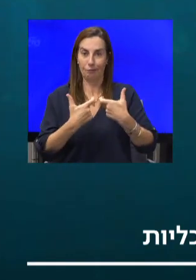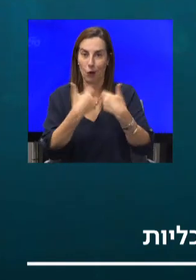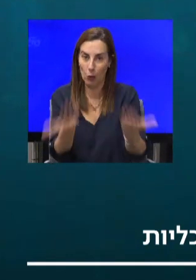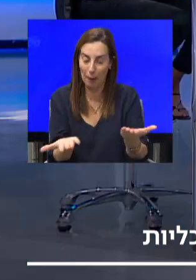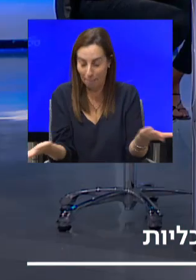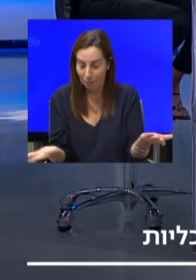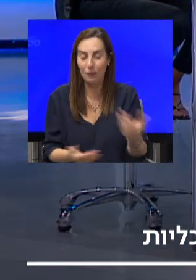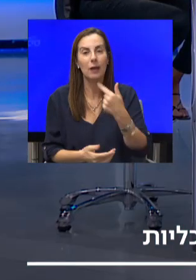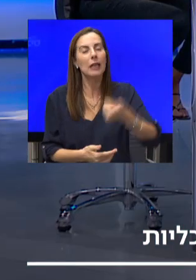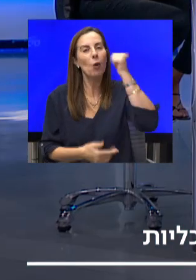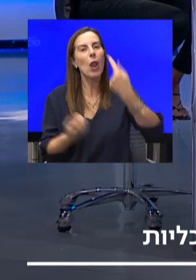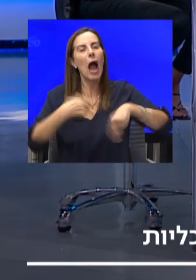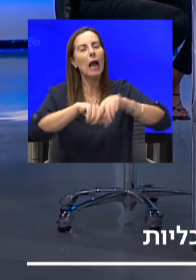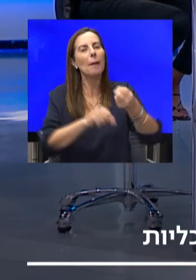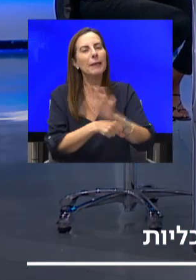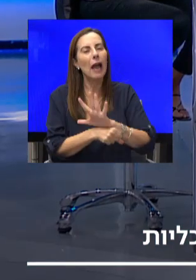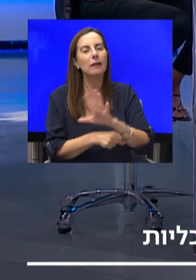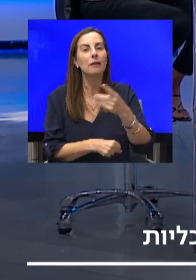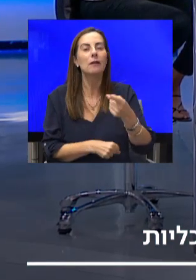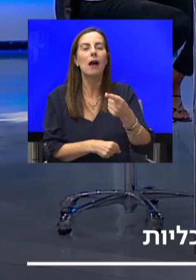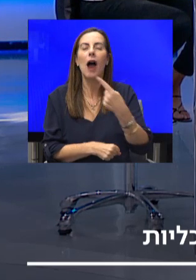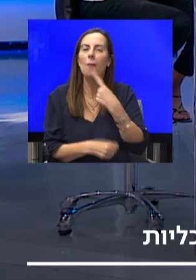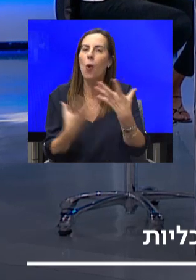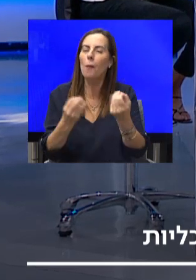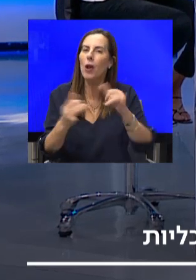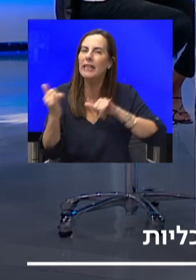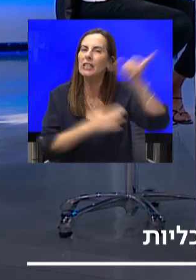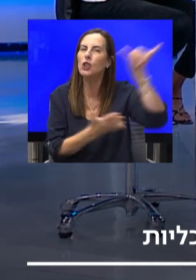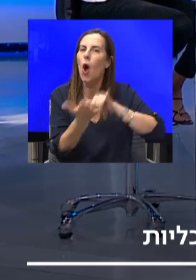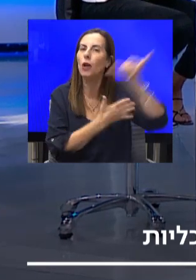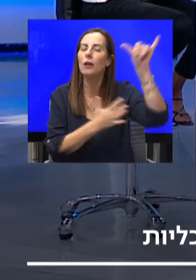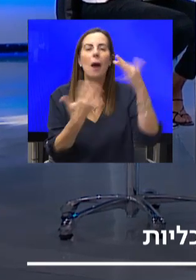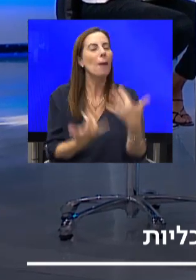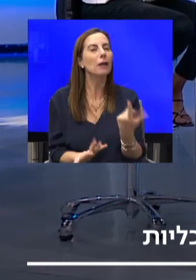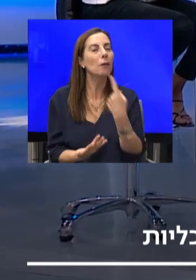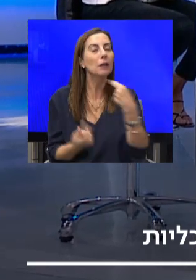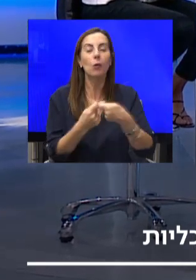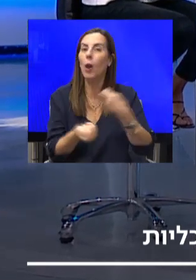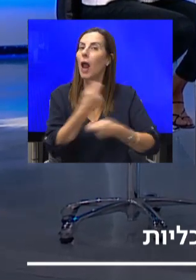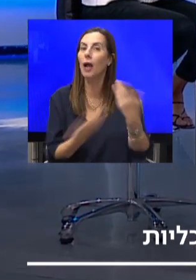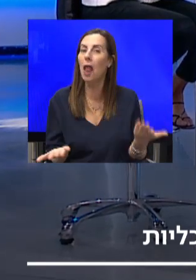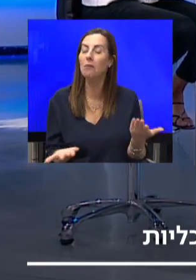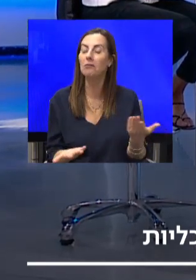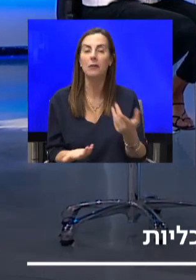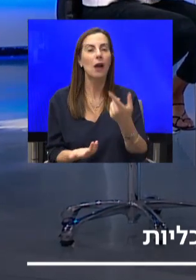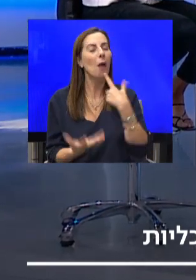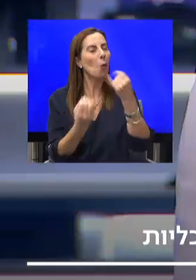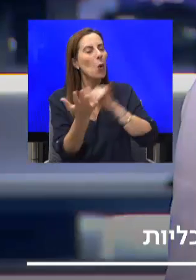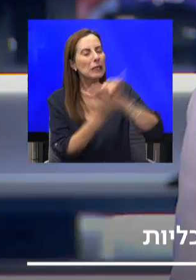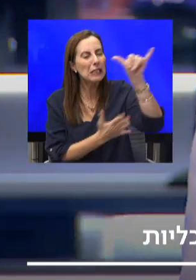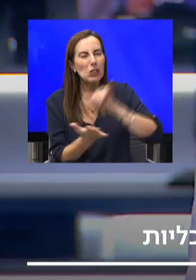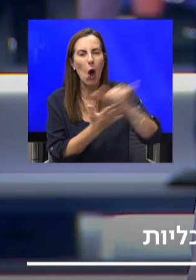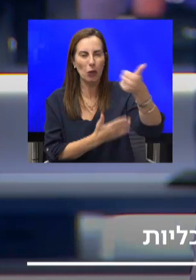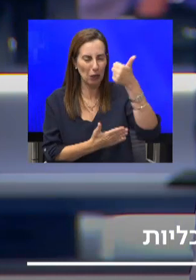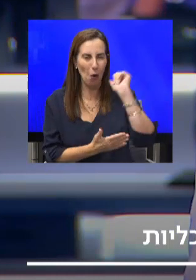והזכרת את השמיים דברו המון על השמיים. מתי masks דברו על הכלכלה? דברו המון על השמיים דברו על האם הישראלים כן או